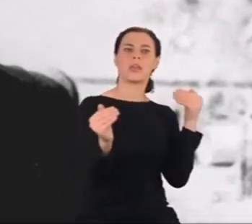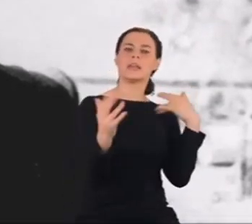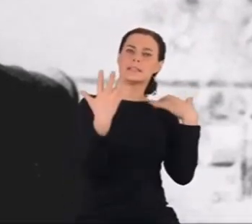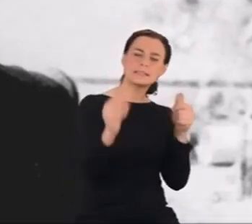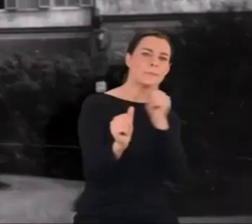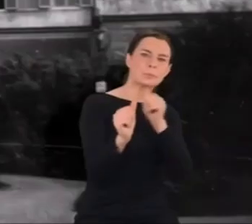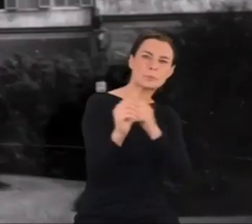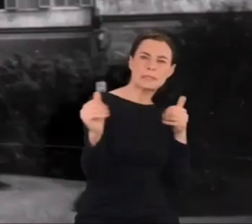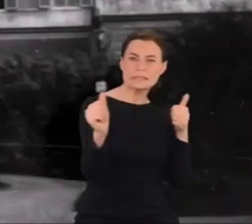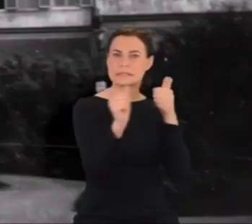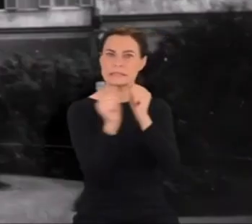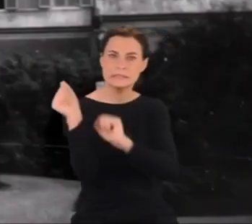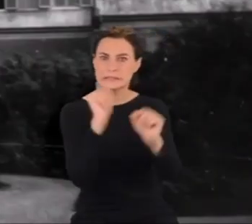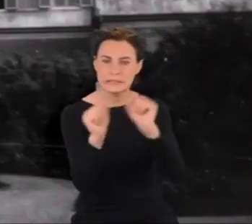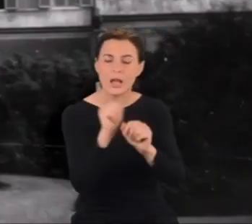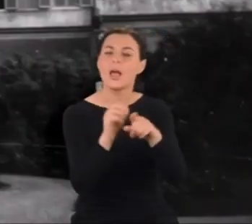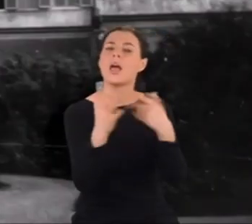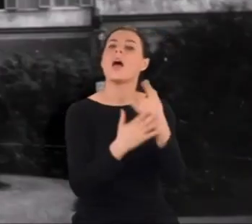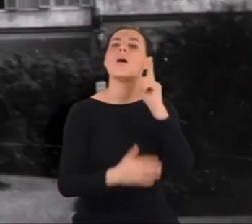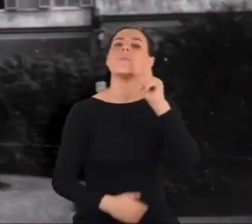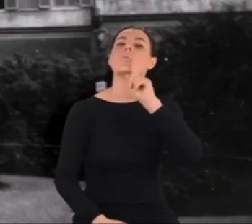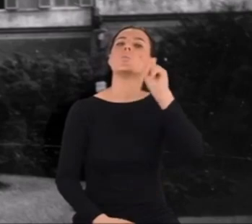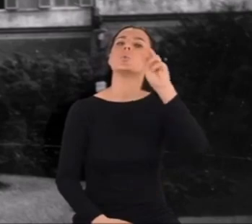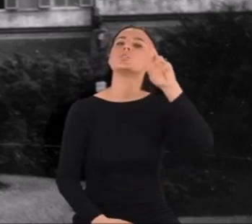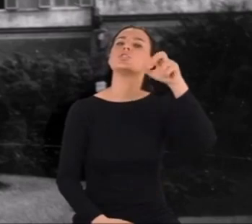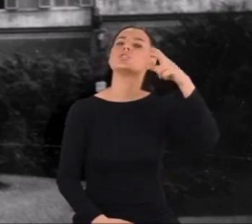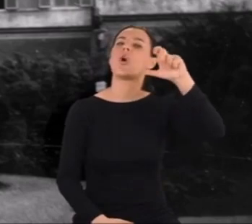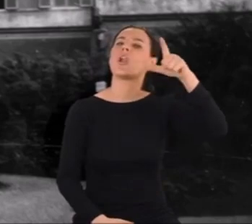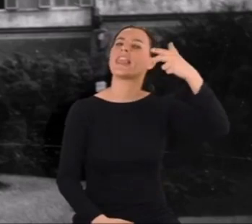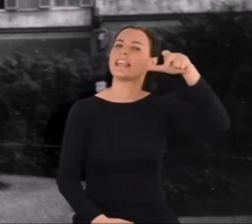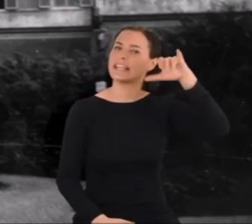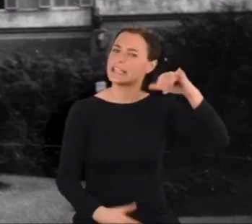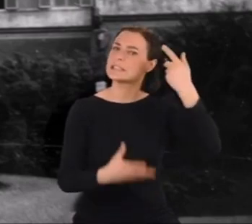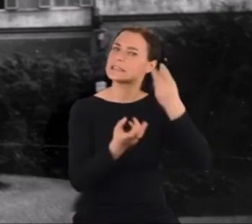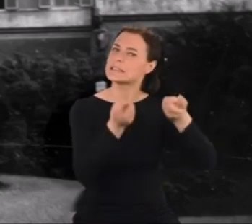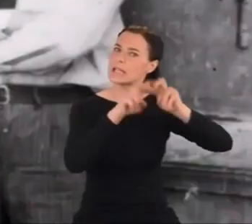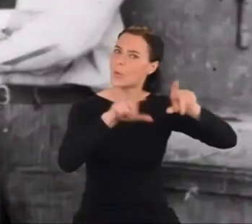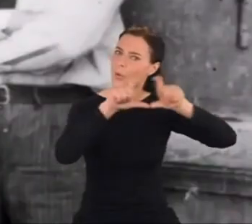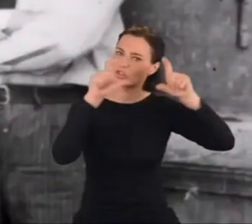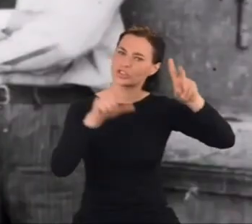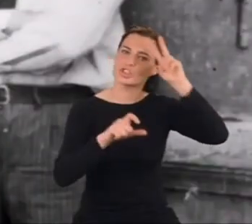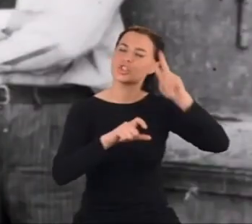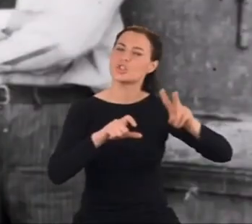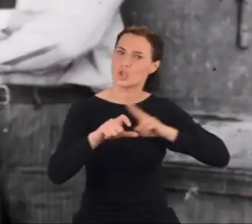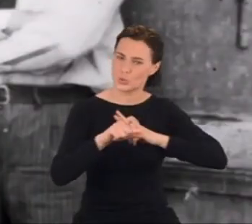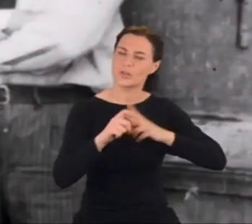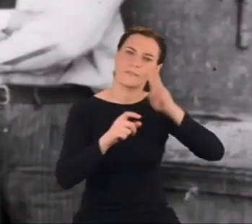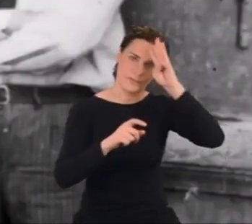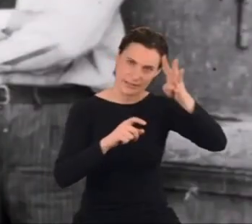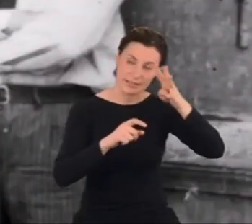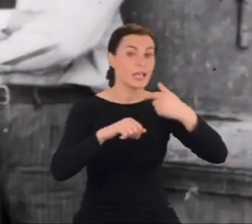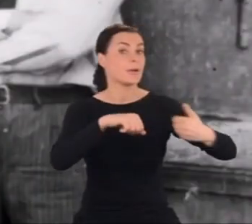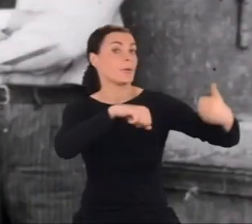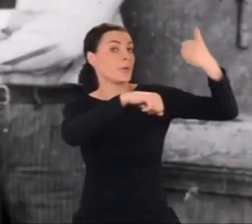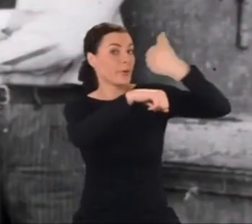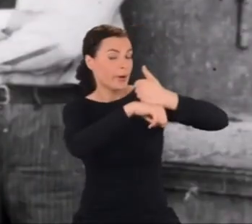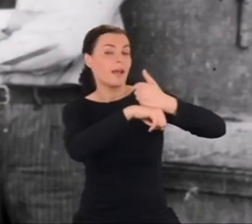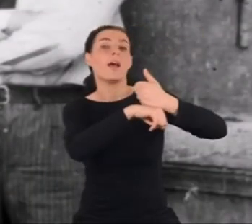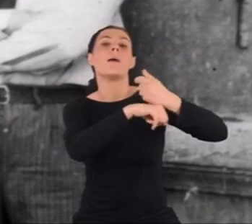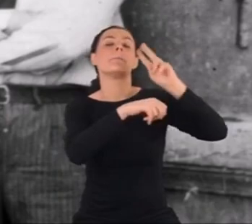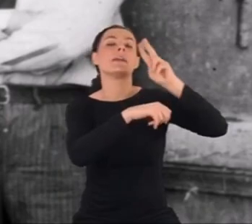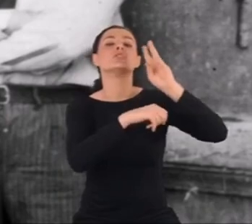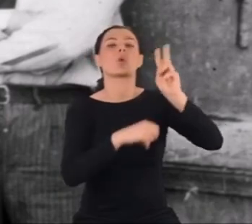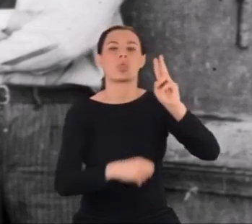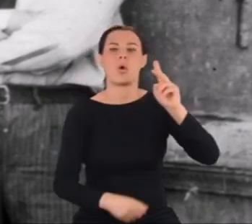W Rzymie Mussolini zakłada Instytut Fizyki. Kierownictwo obejmuje Fermi, który zamierza zrobić z niego